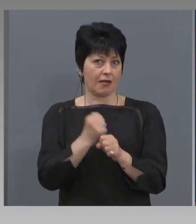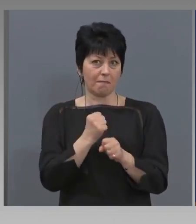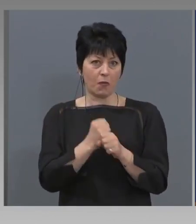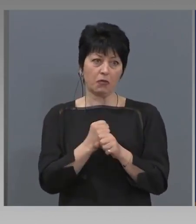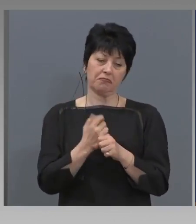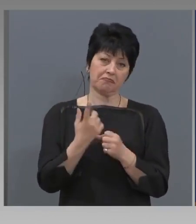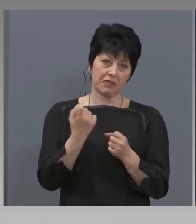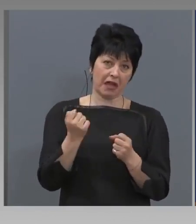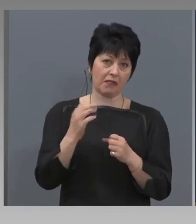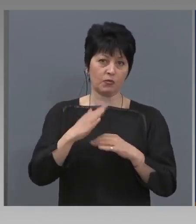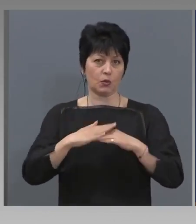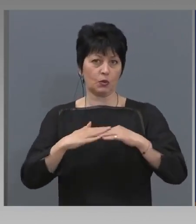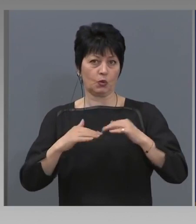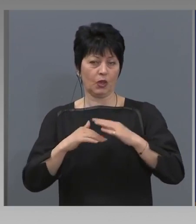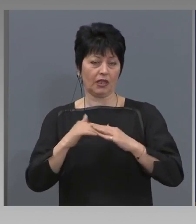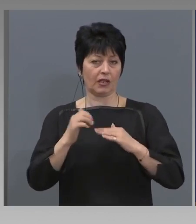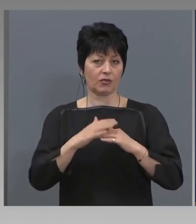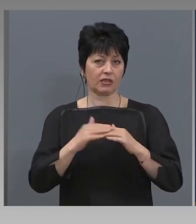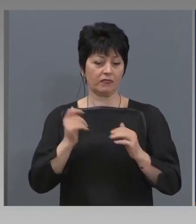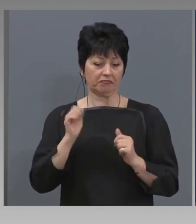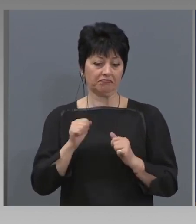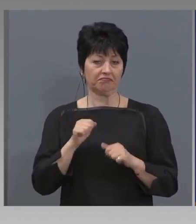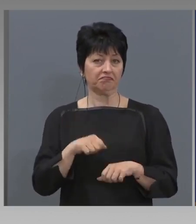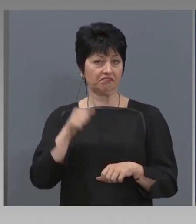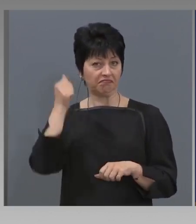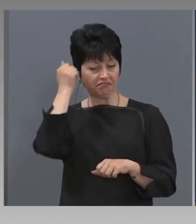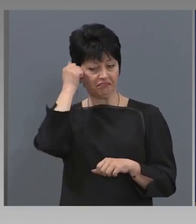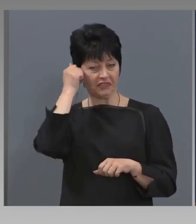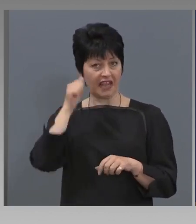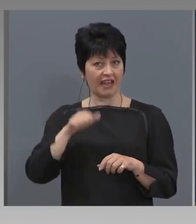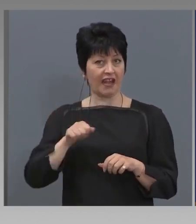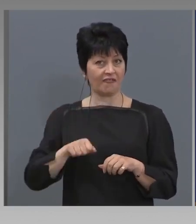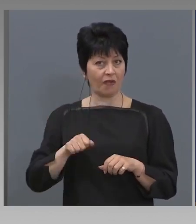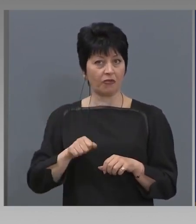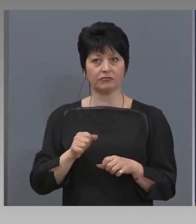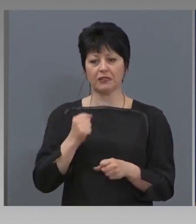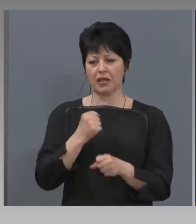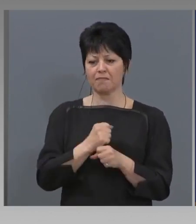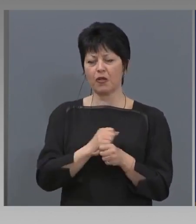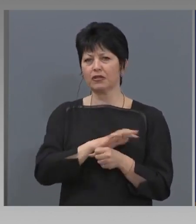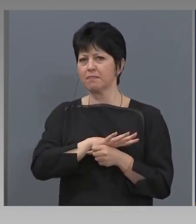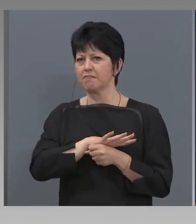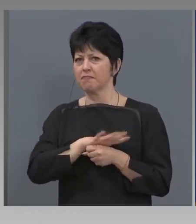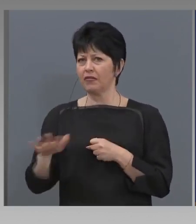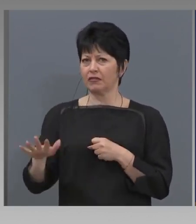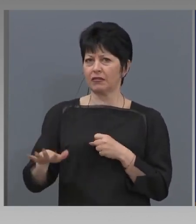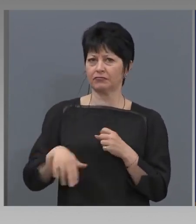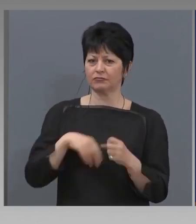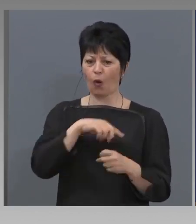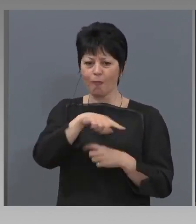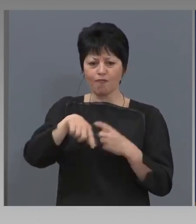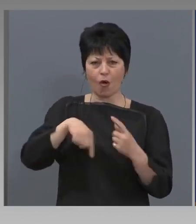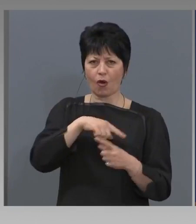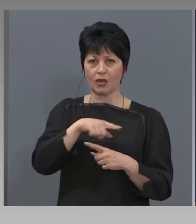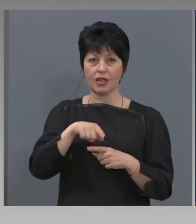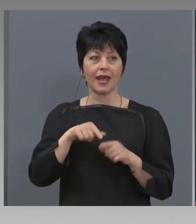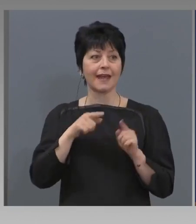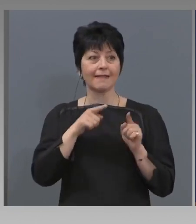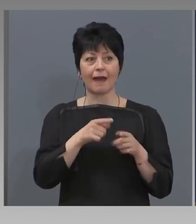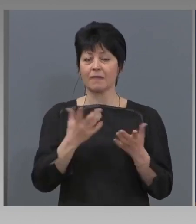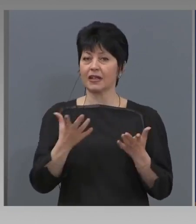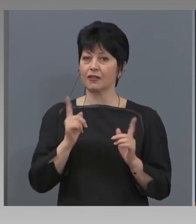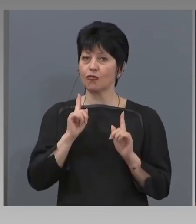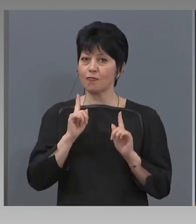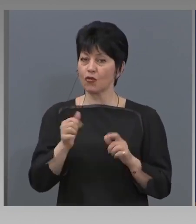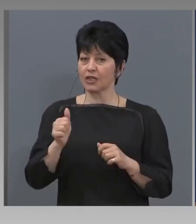строителството, да чукне на дърво, работи на пълни обороти. И ние там, където може да се спазват мерки